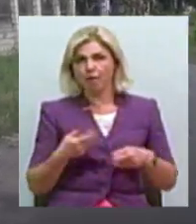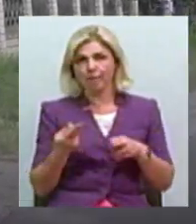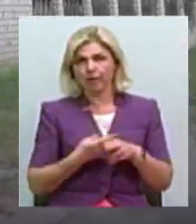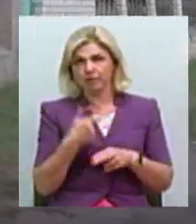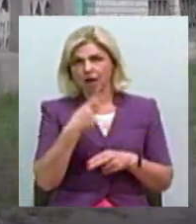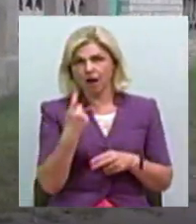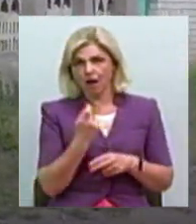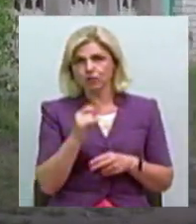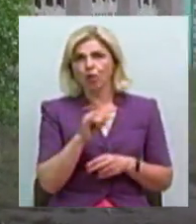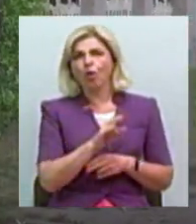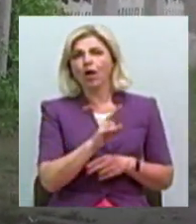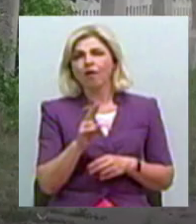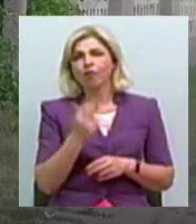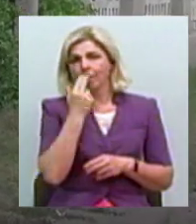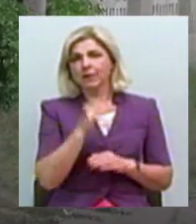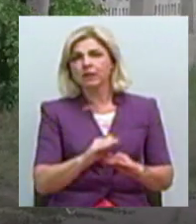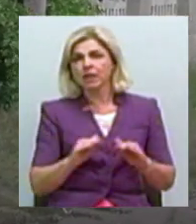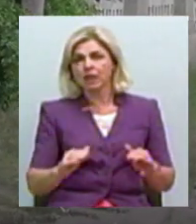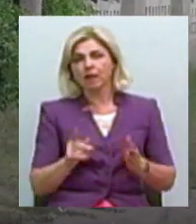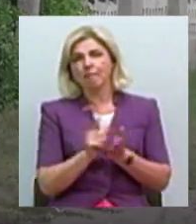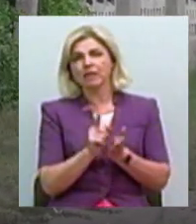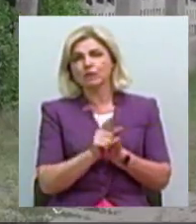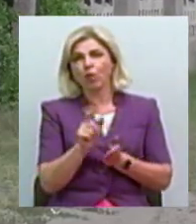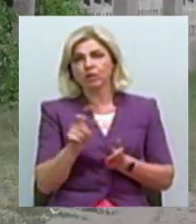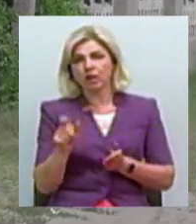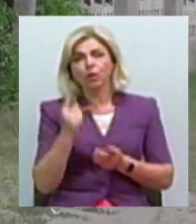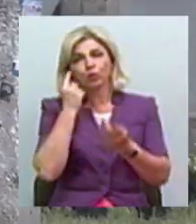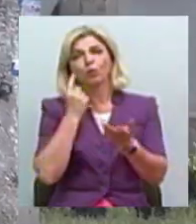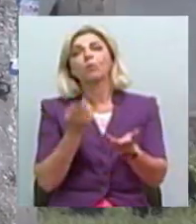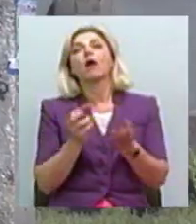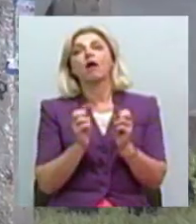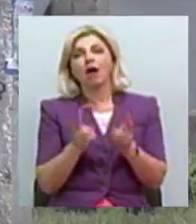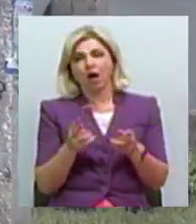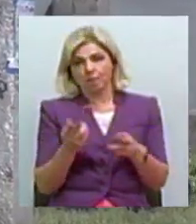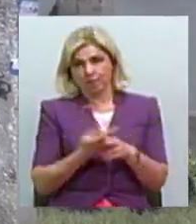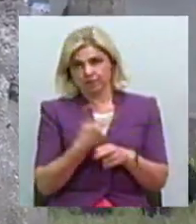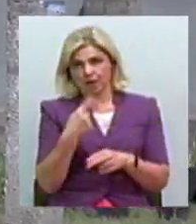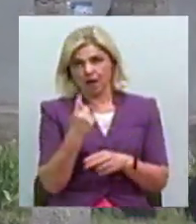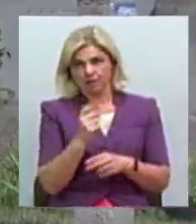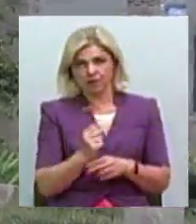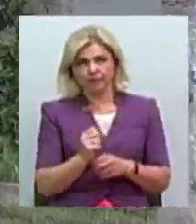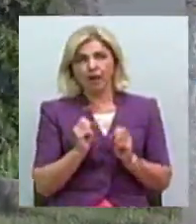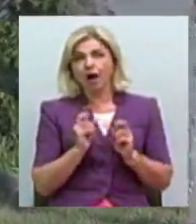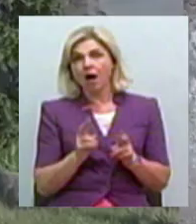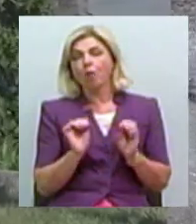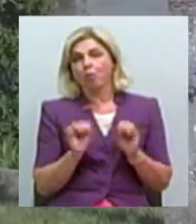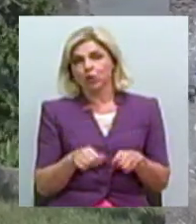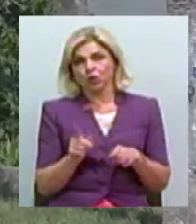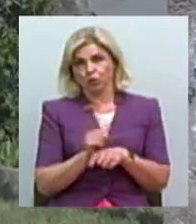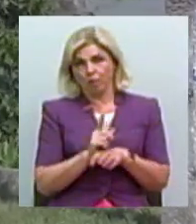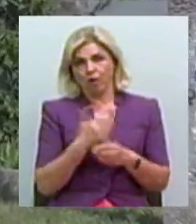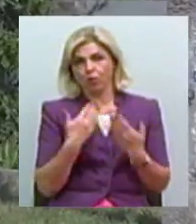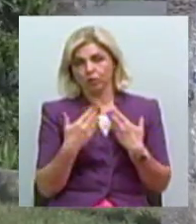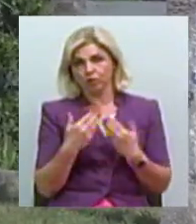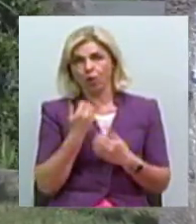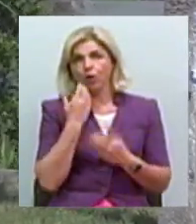в кого малі діти, пенсіонери. Як ви думаєте обійтися без цього? Як можна нормально до цього ставитись, коли такі проблеми